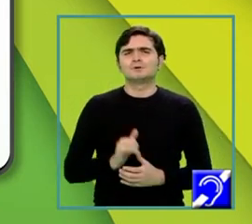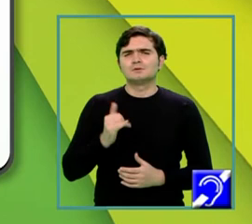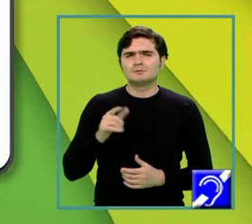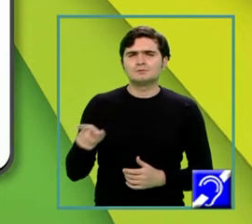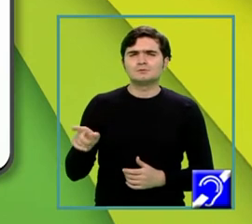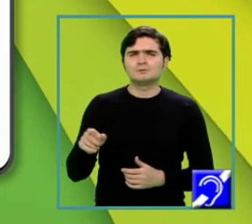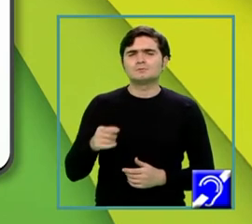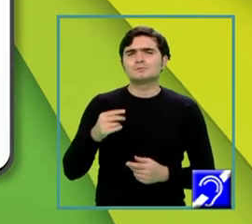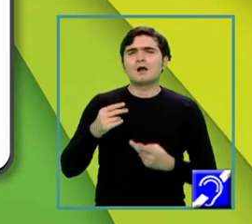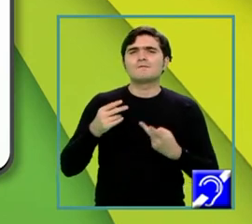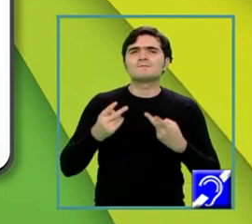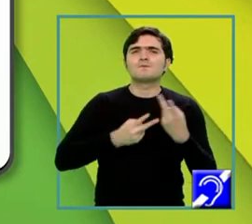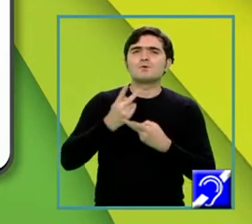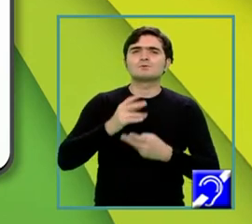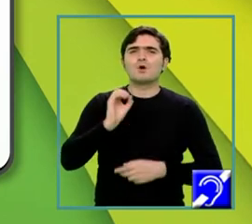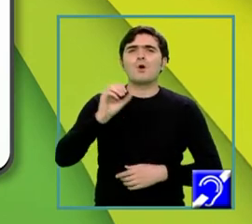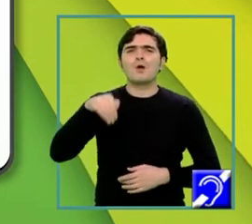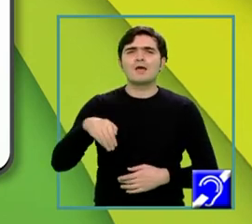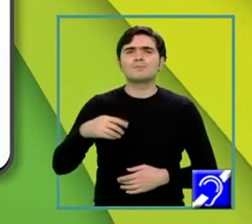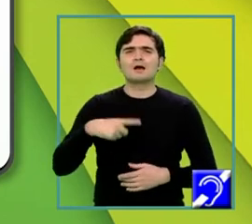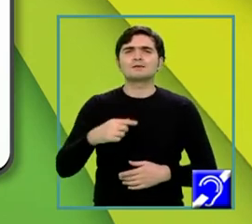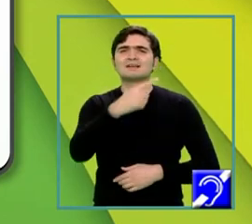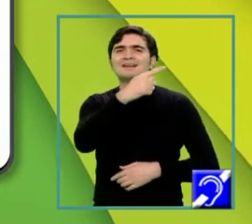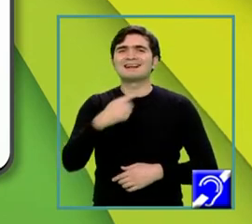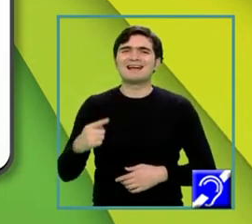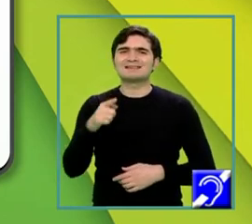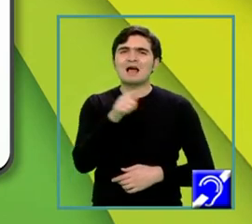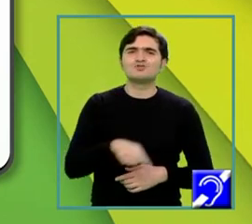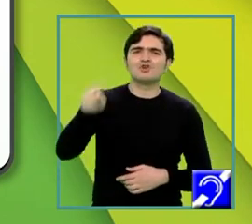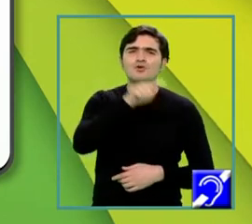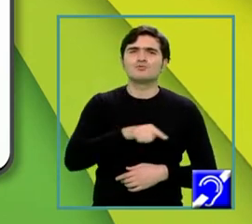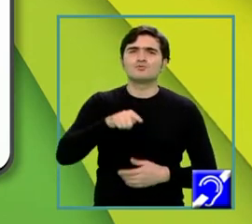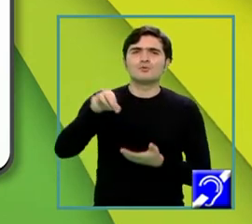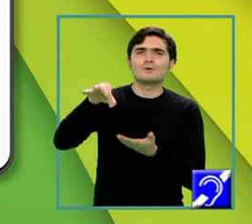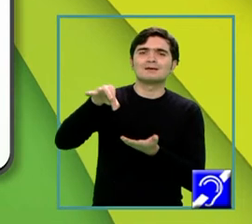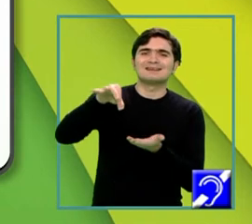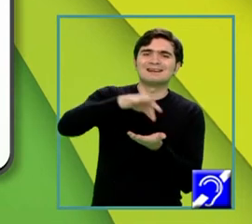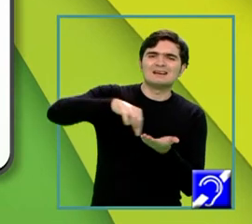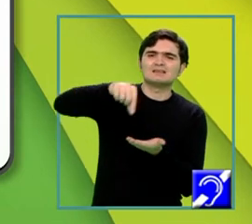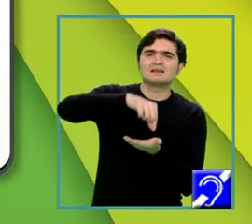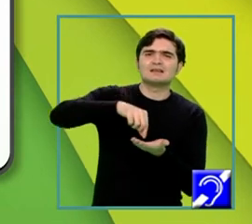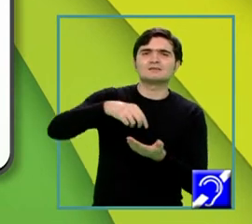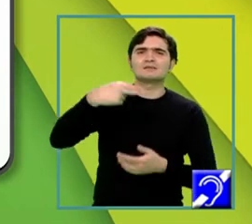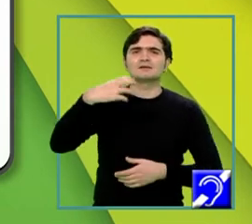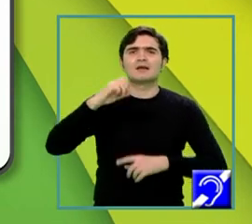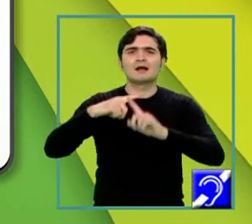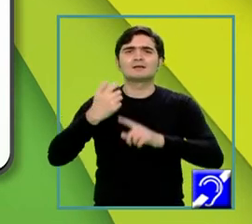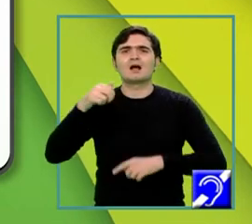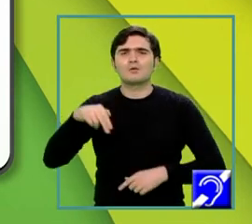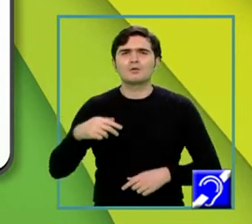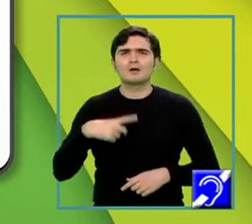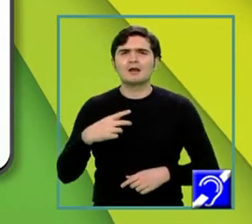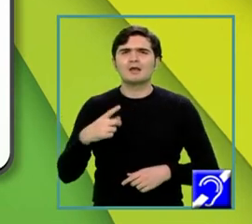Și acum l-am folosit OM ca fiind raza cercului înscris în acest hexagon. Regulat este egal cu